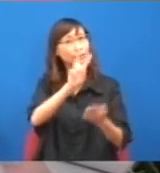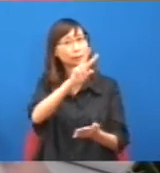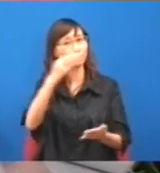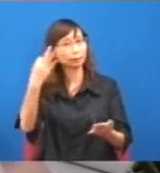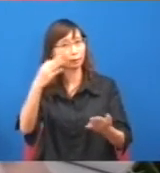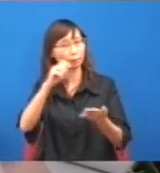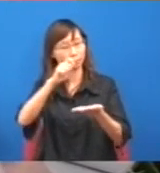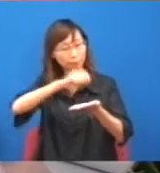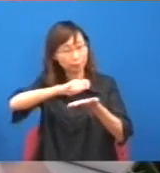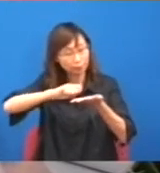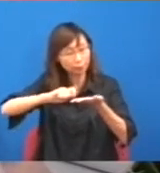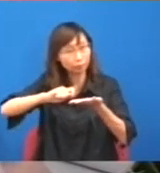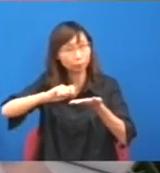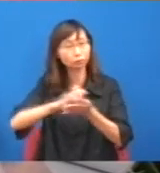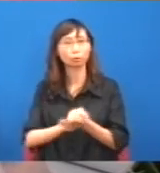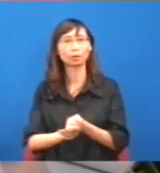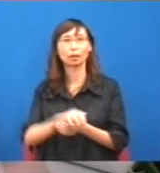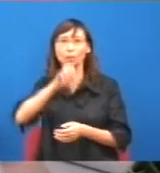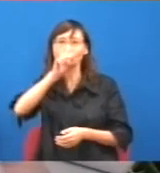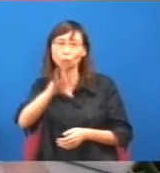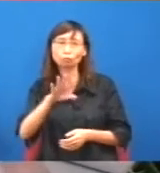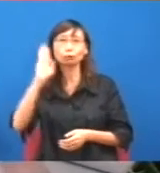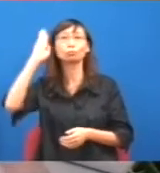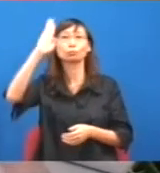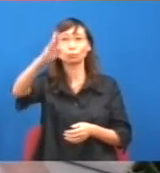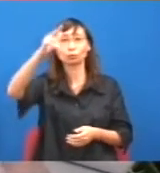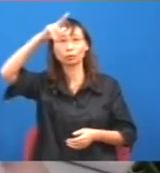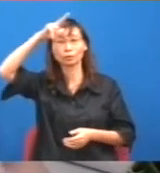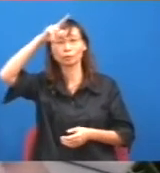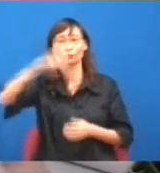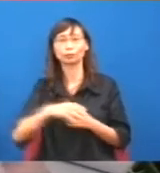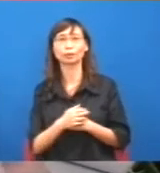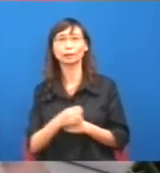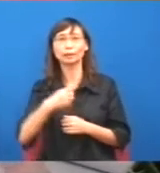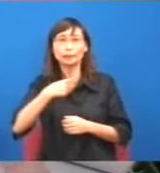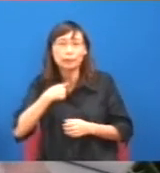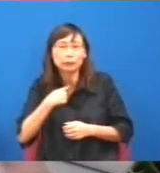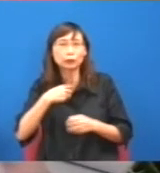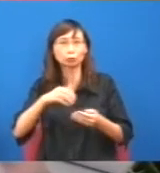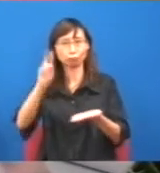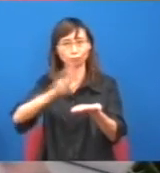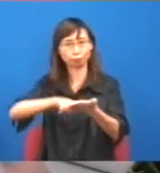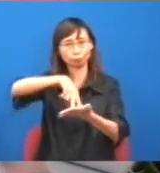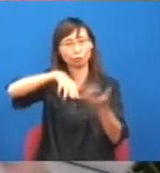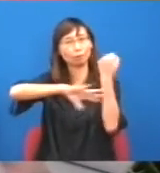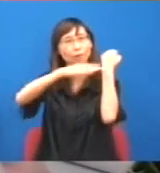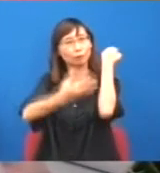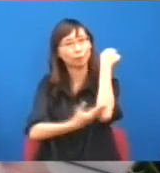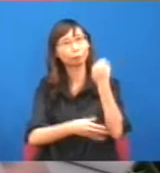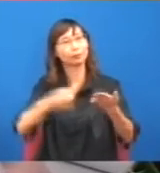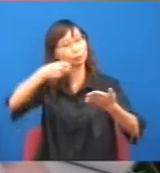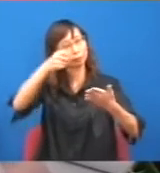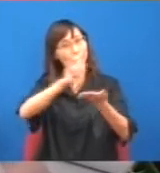未來的政府為23條立法,要寫完原則在這裏,